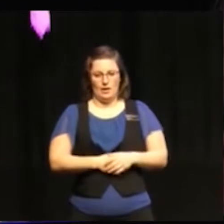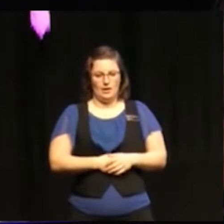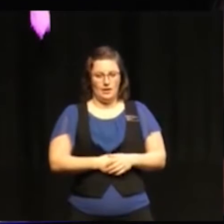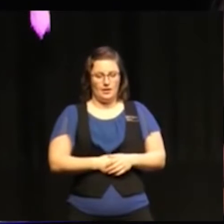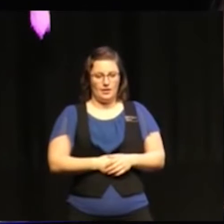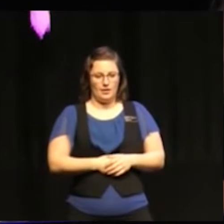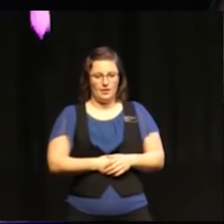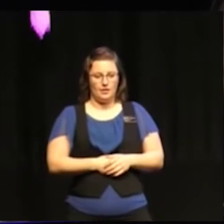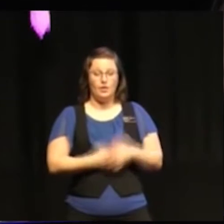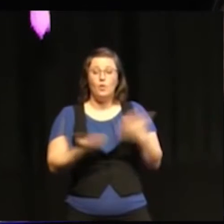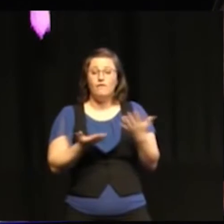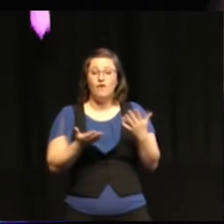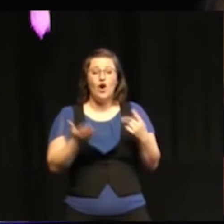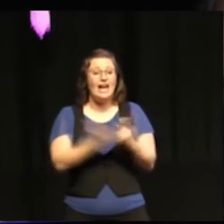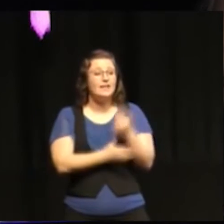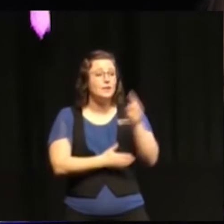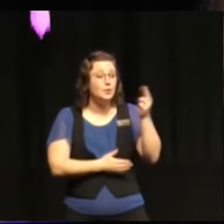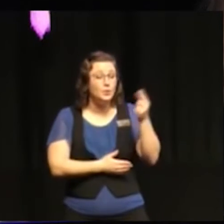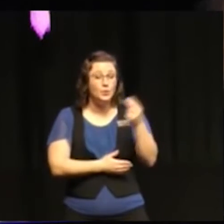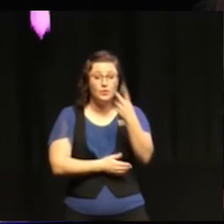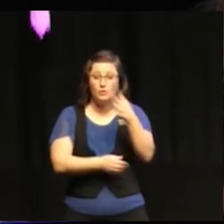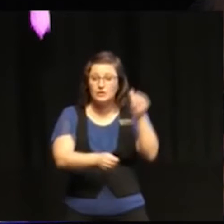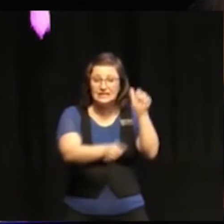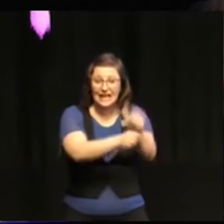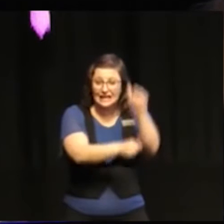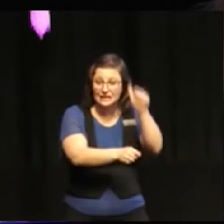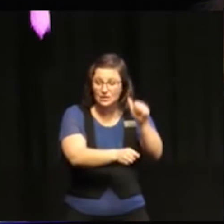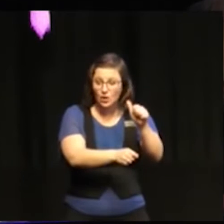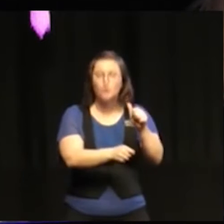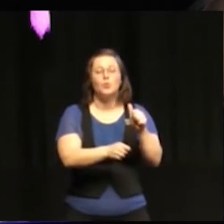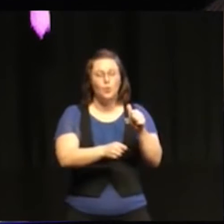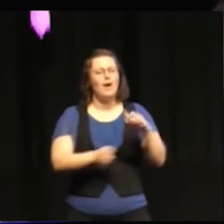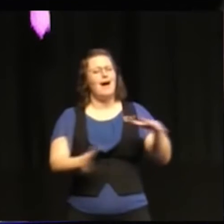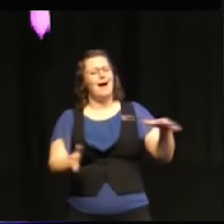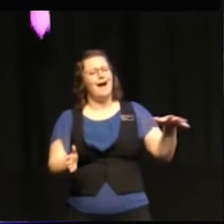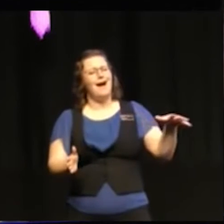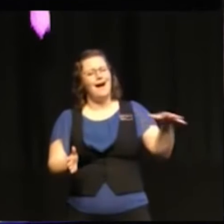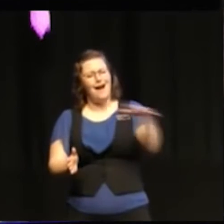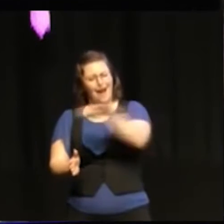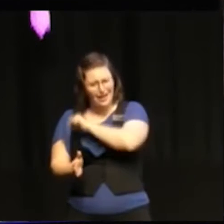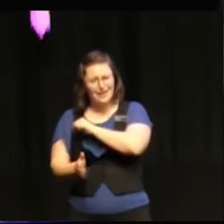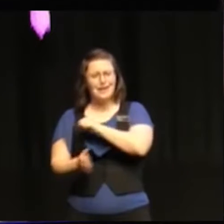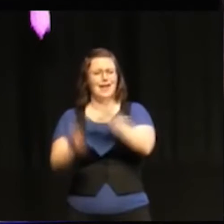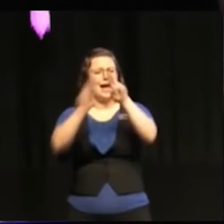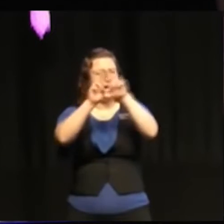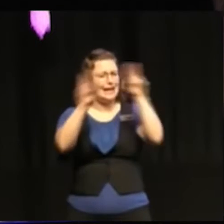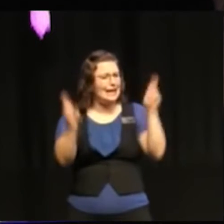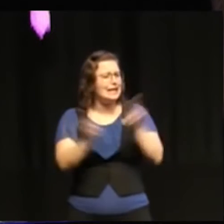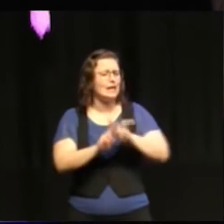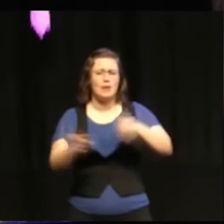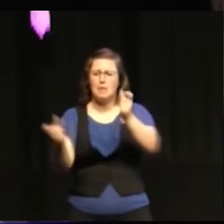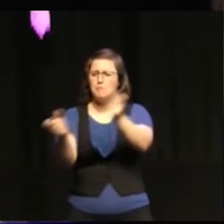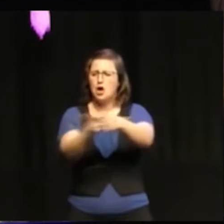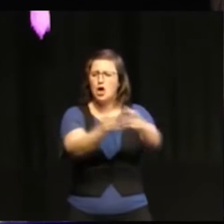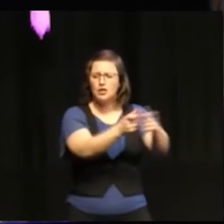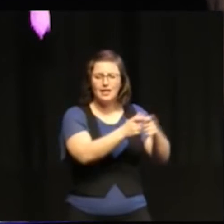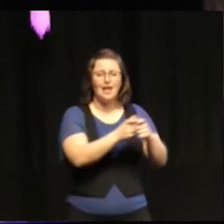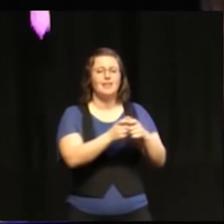Det som händer nu 2016 är att alla internationella möten